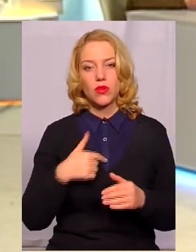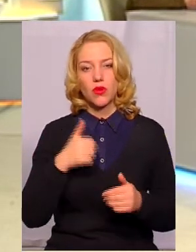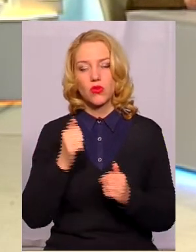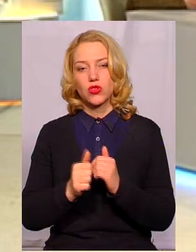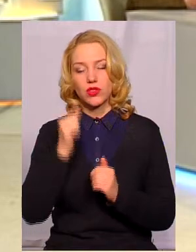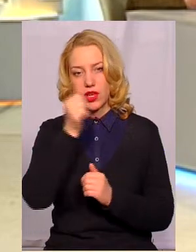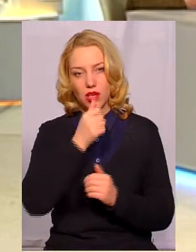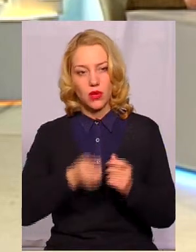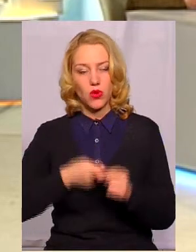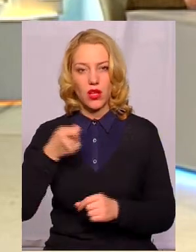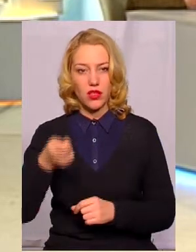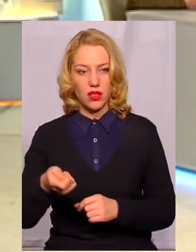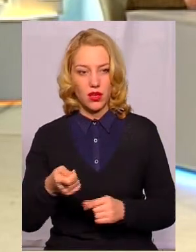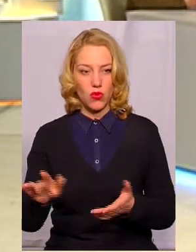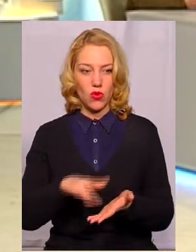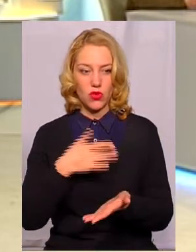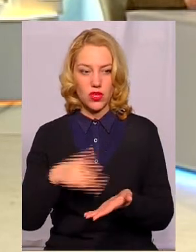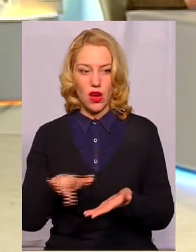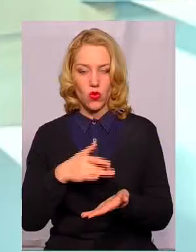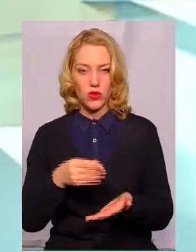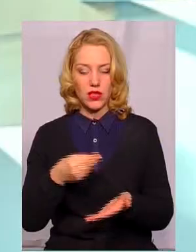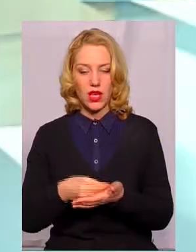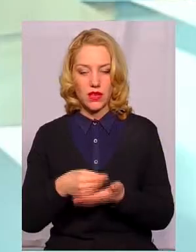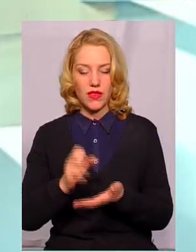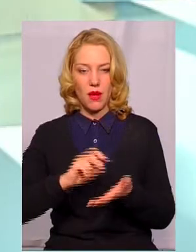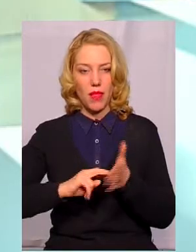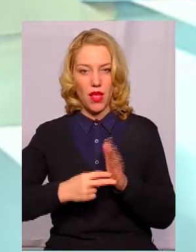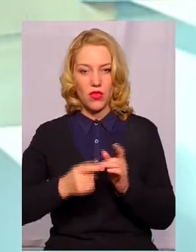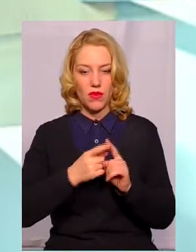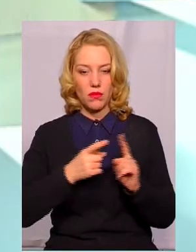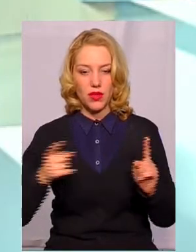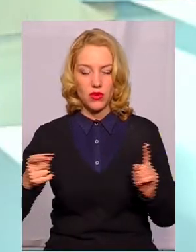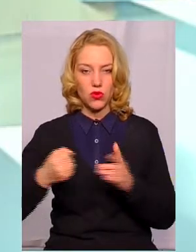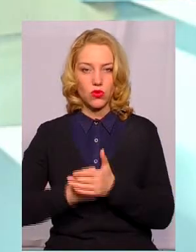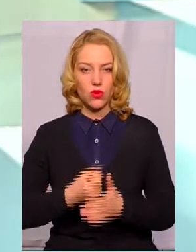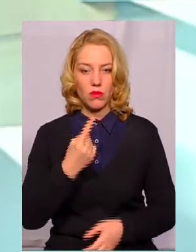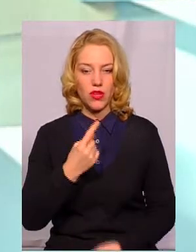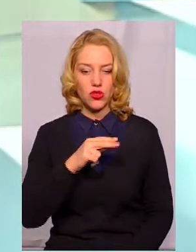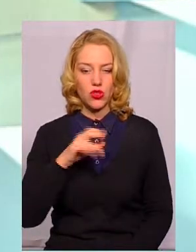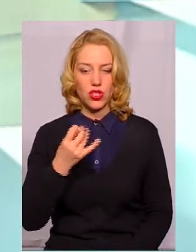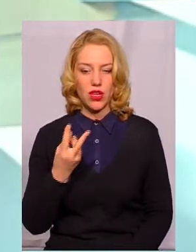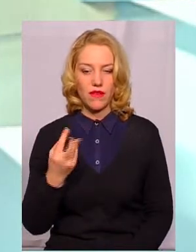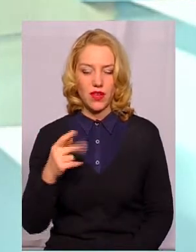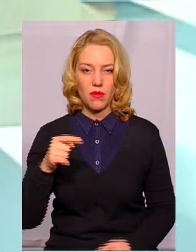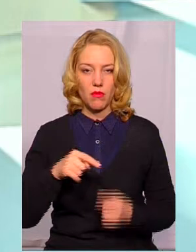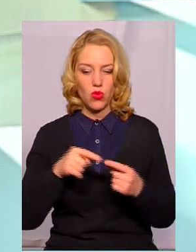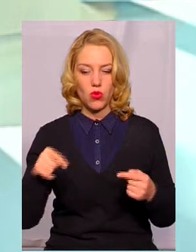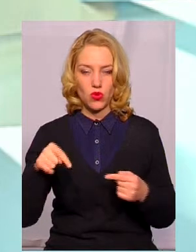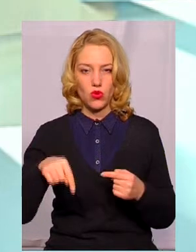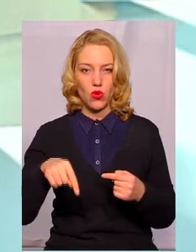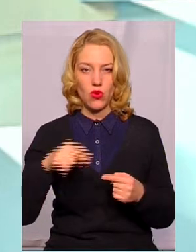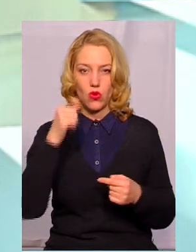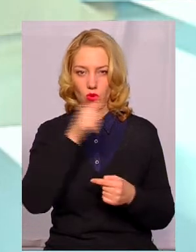подаємо розрахунки тарифів на плановий період до 1 червня поточного року.